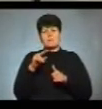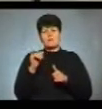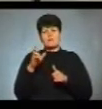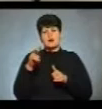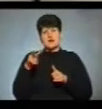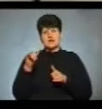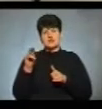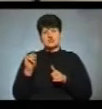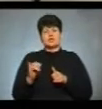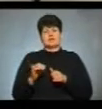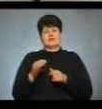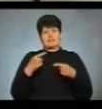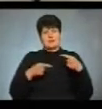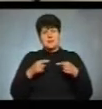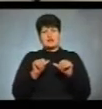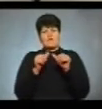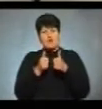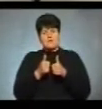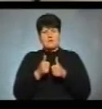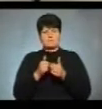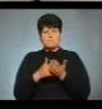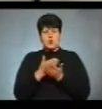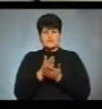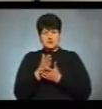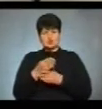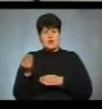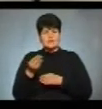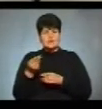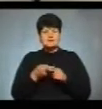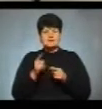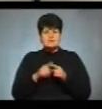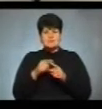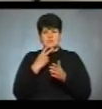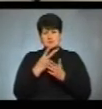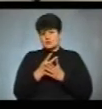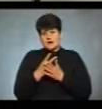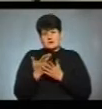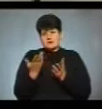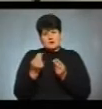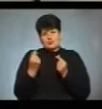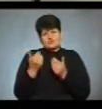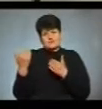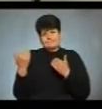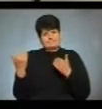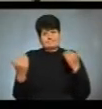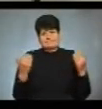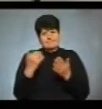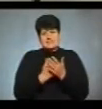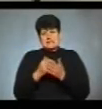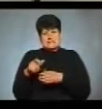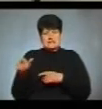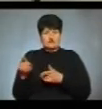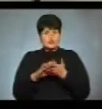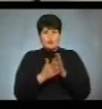форма передвиборчої агітації. Це, відповідно, фінансування передбачається з виборчих фондів кандидатів на пост президента. Відповідно, вони